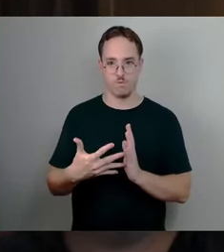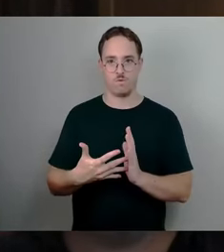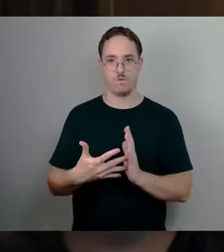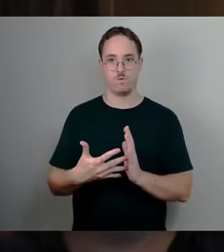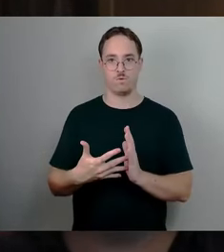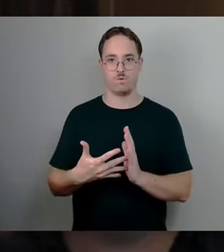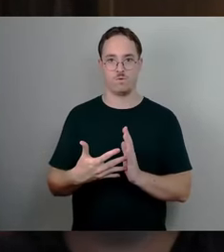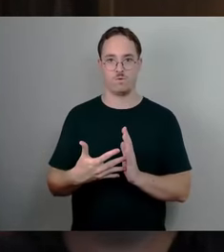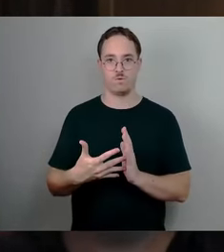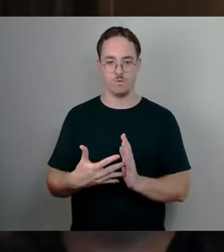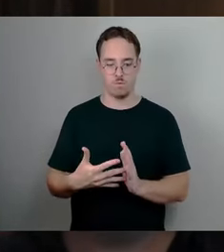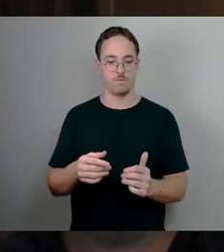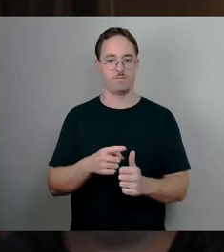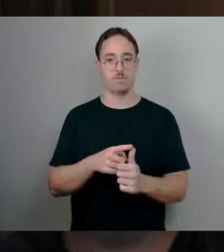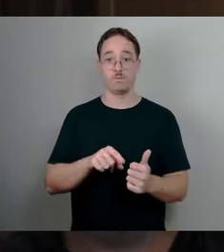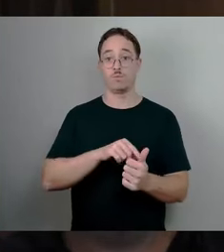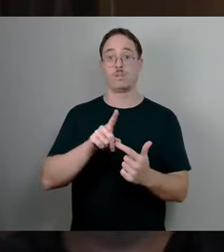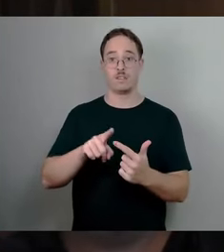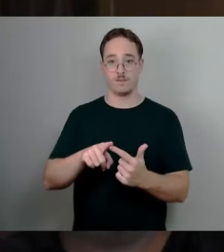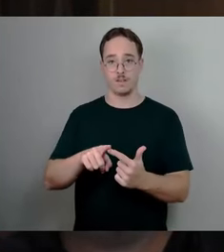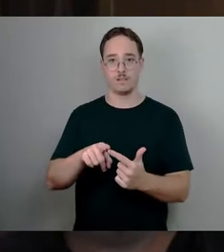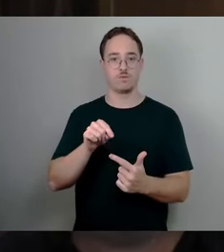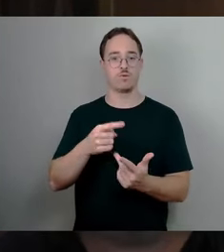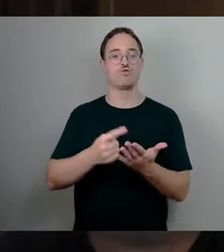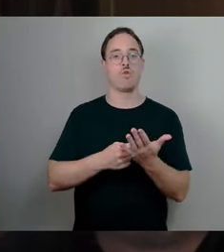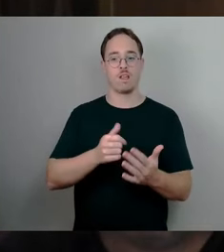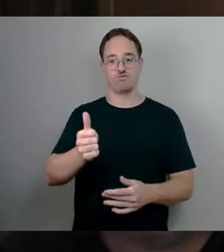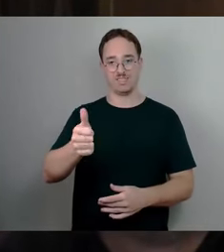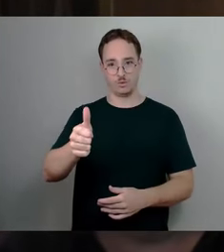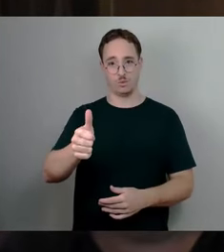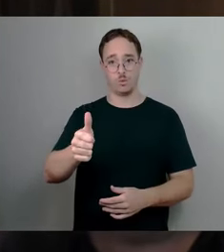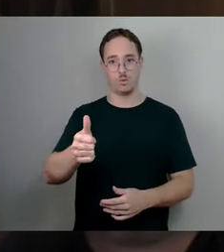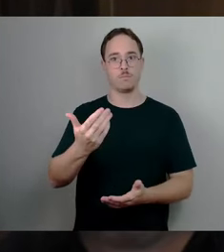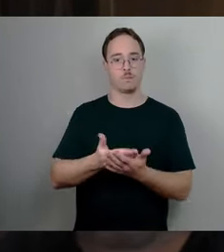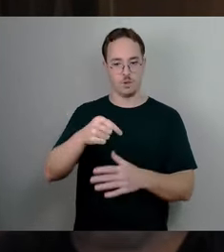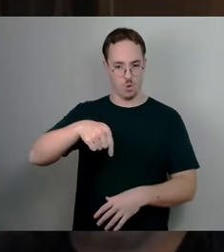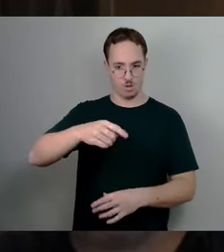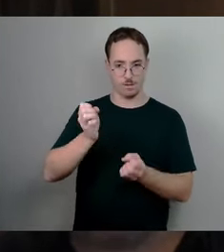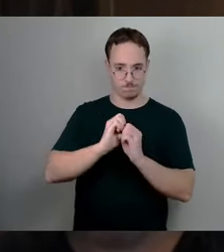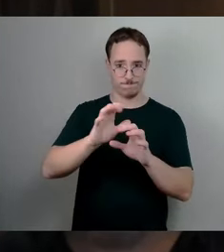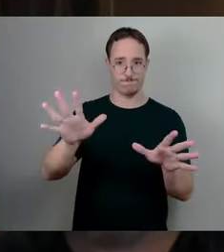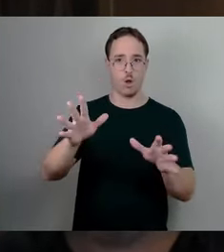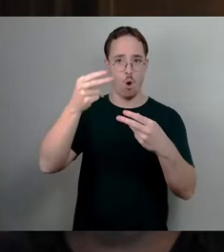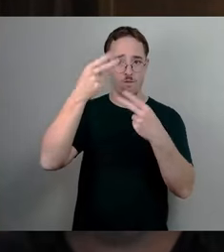an einem Tag, an dem die Steuerschätzung bekannt gegeben worden ist, wie heute, und